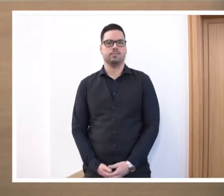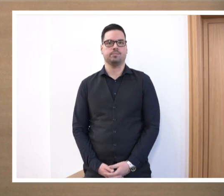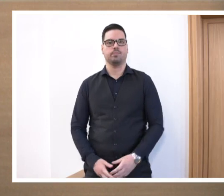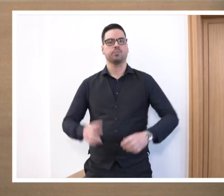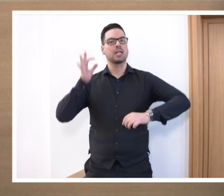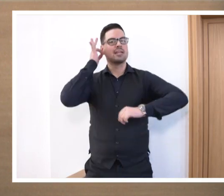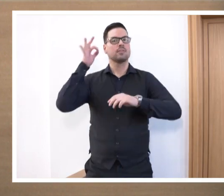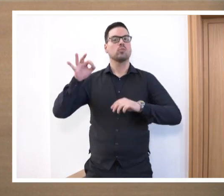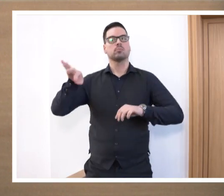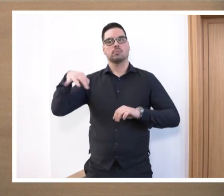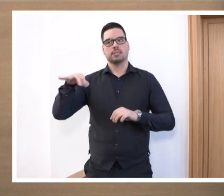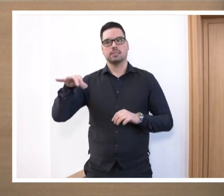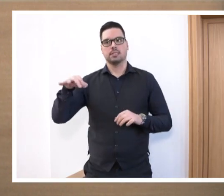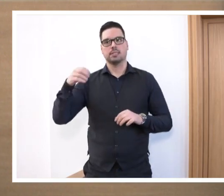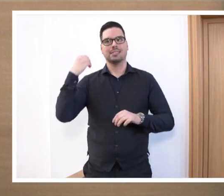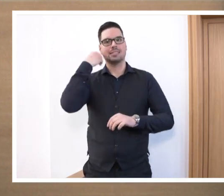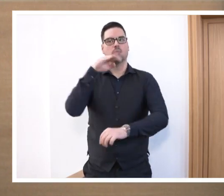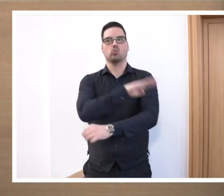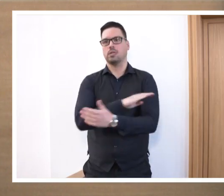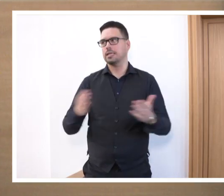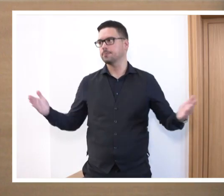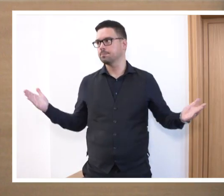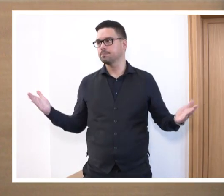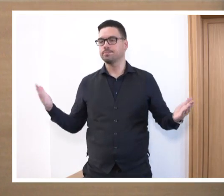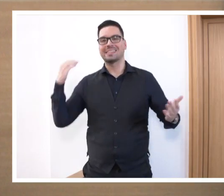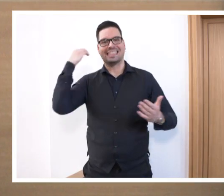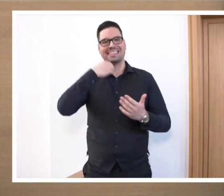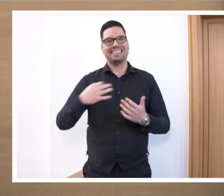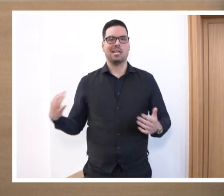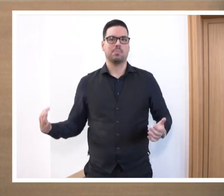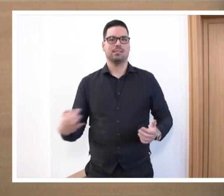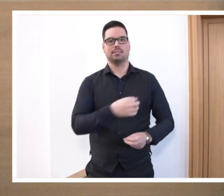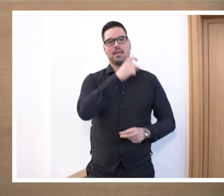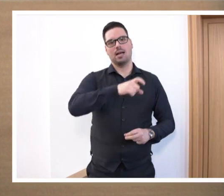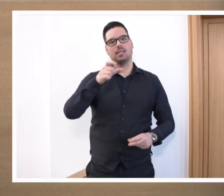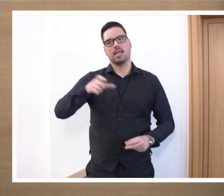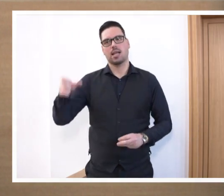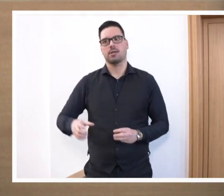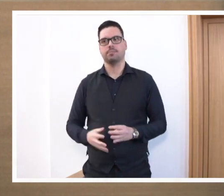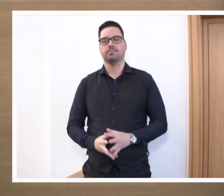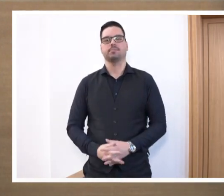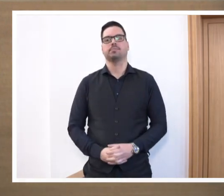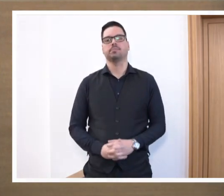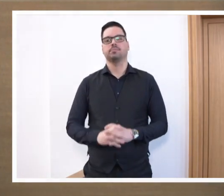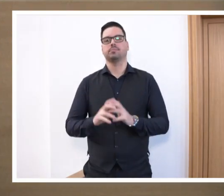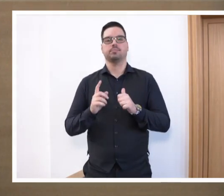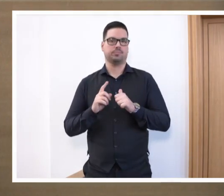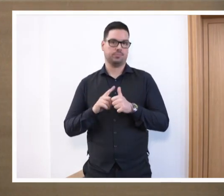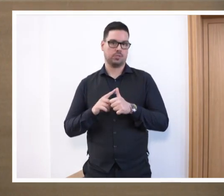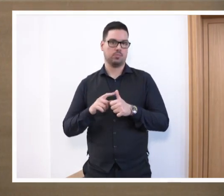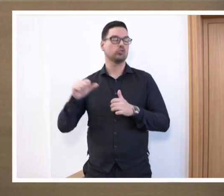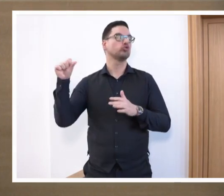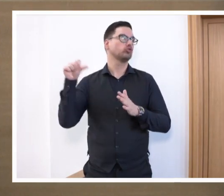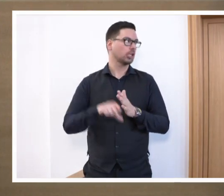Frau Präsidentin, liebe Kolleginnen und Kollegen, liebe Saarländerinnen und Saarländer. Zuerst die schlechte